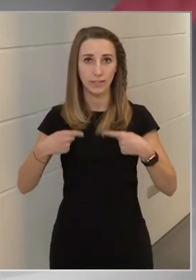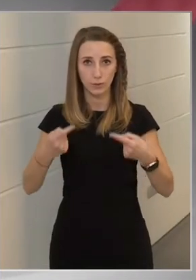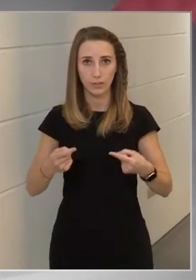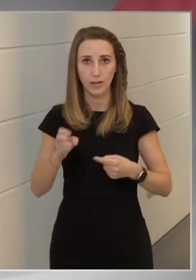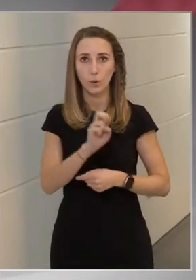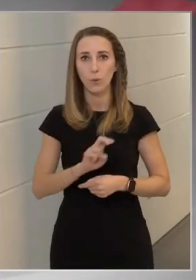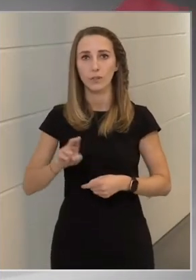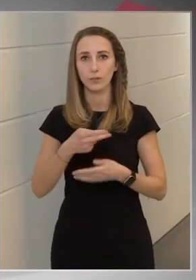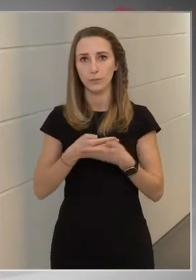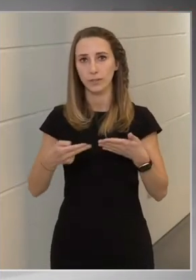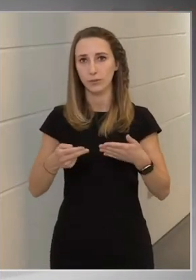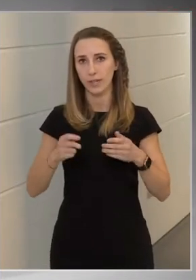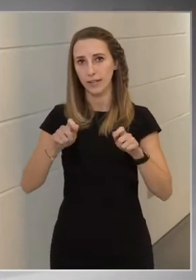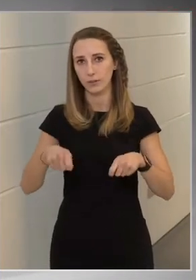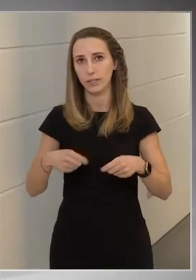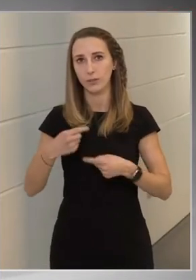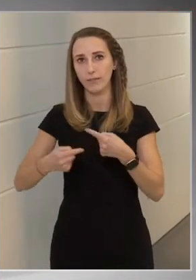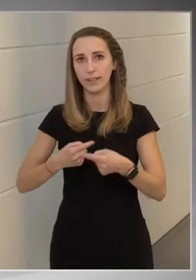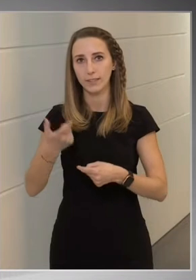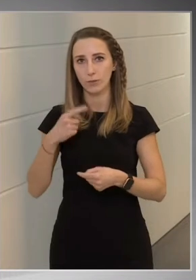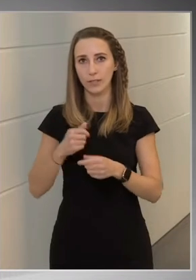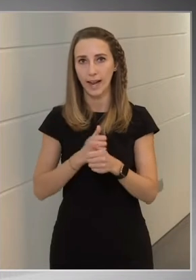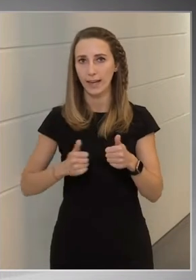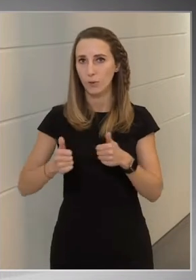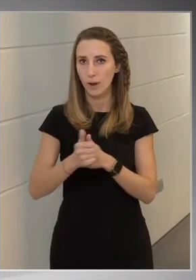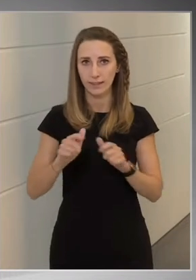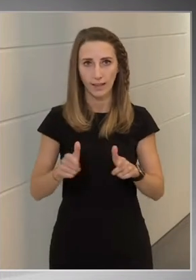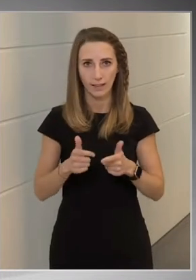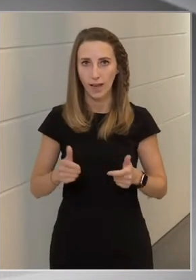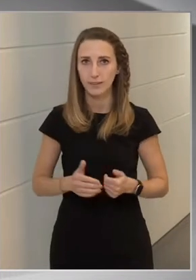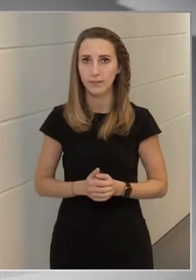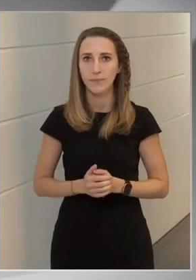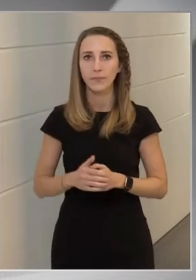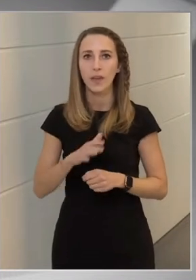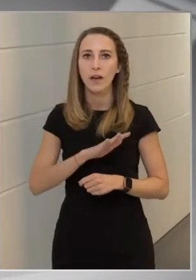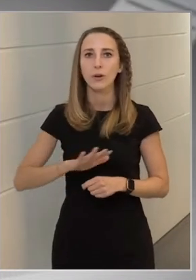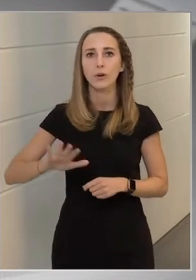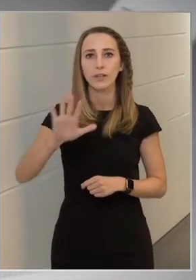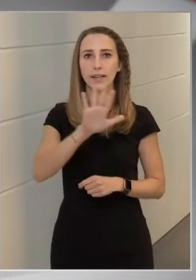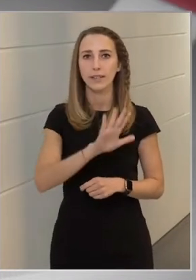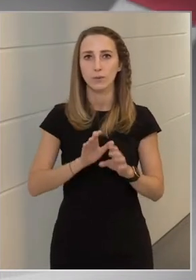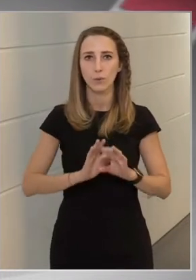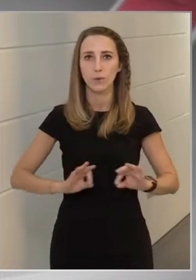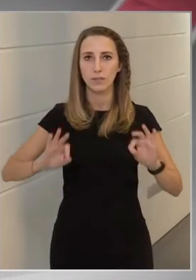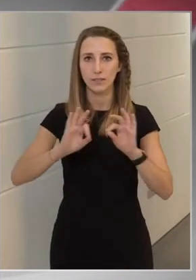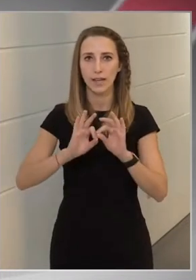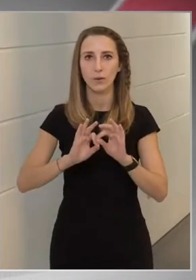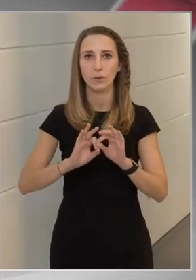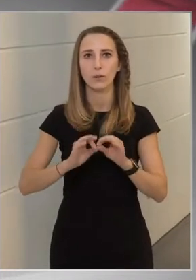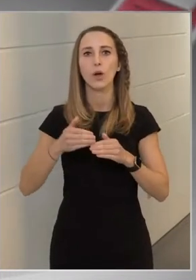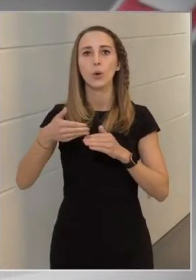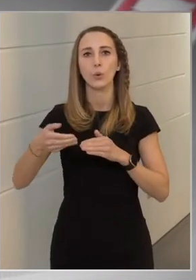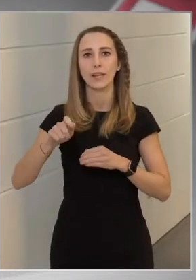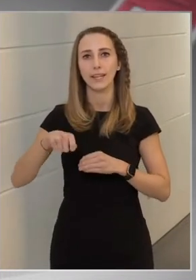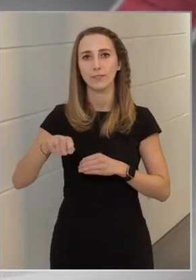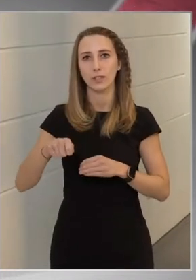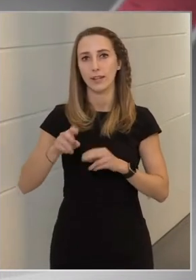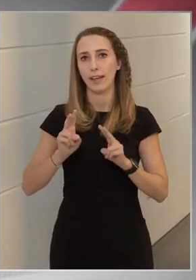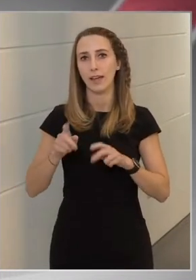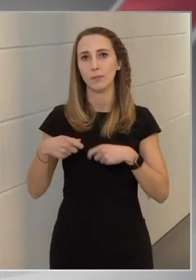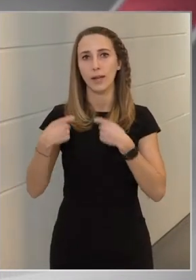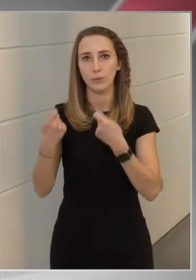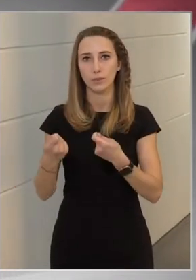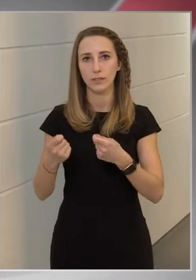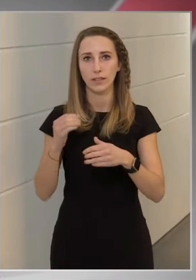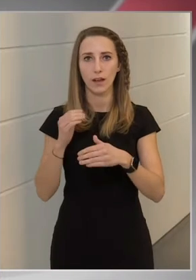uniós bírósági döntés következtében volt elkerülhetetlen, a környező országok külképviseletein lehet benyújtani